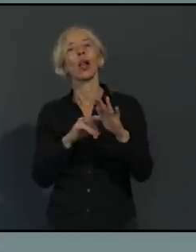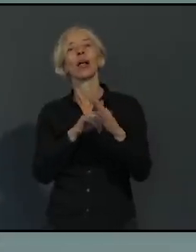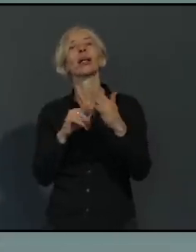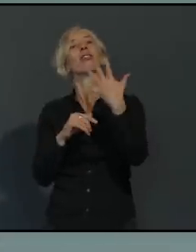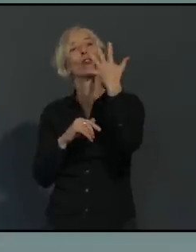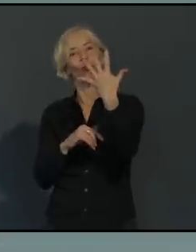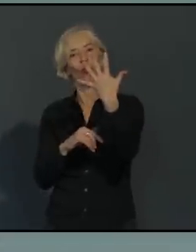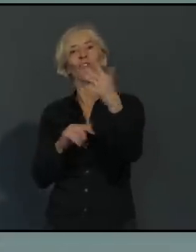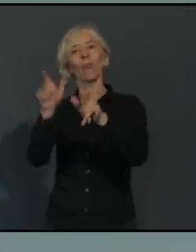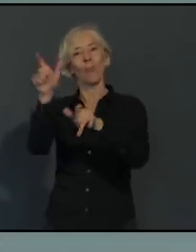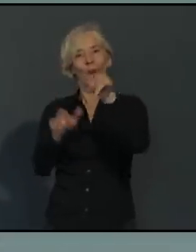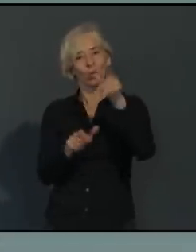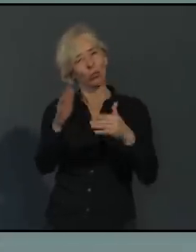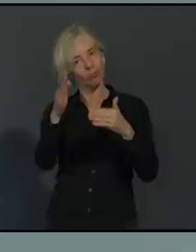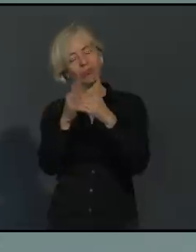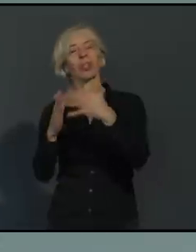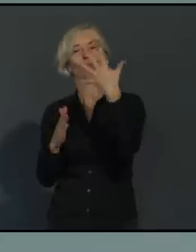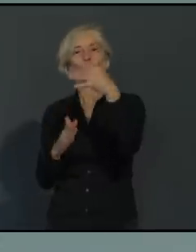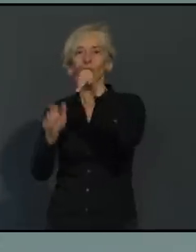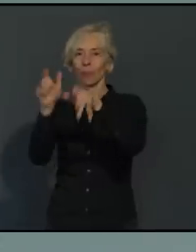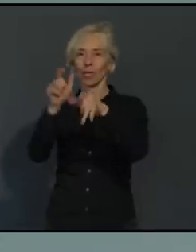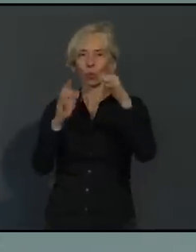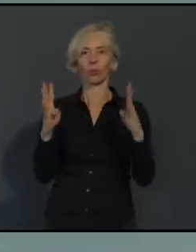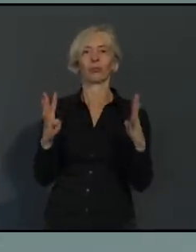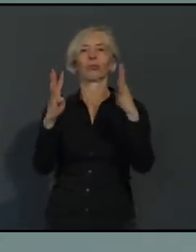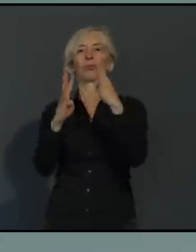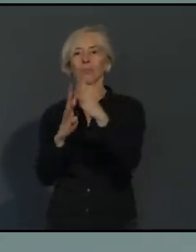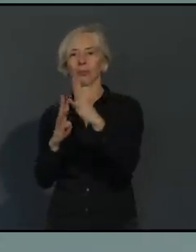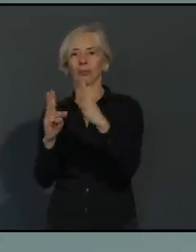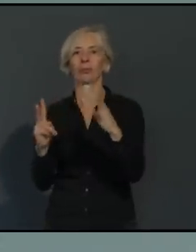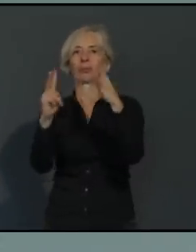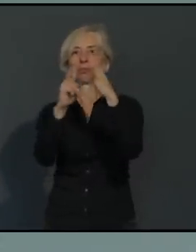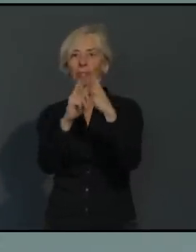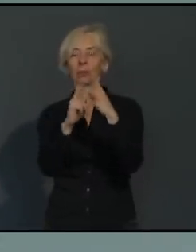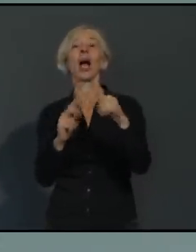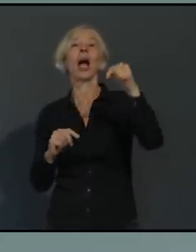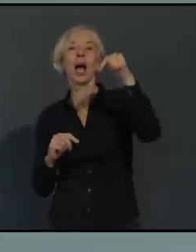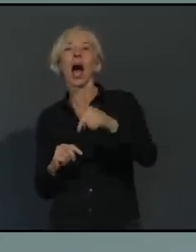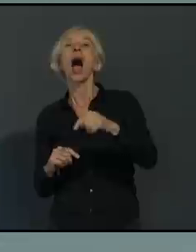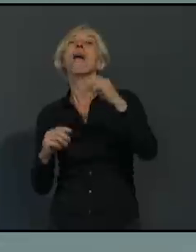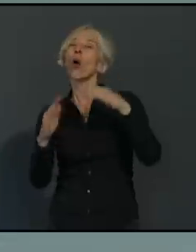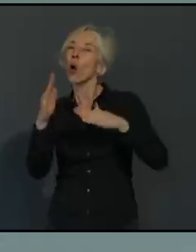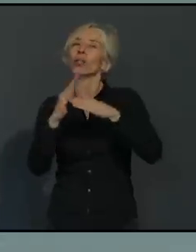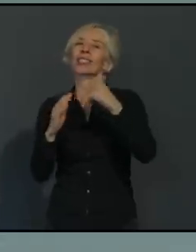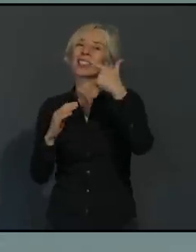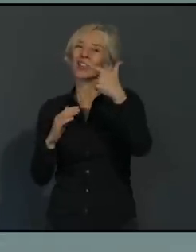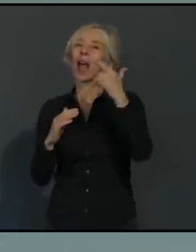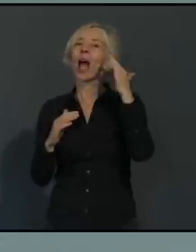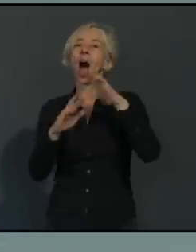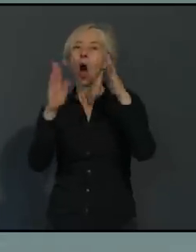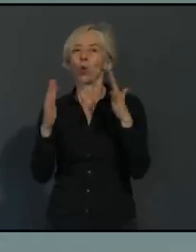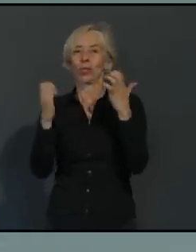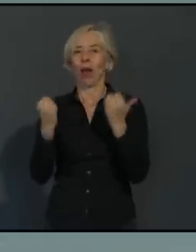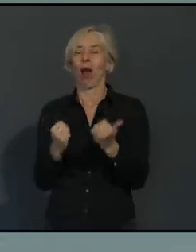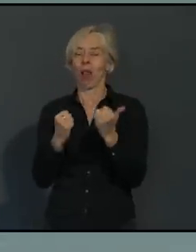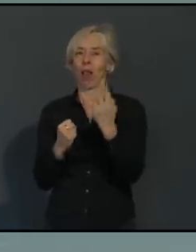Ministerpräsidentenkonferenz verabschiedet werden, werden wir auch diese Maßnahmen entsprechend in Augsburg umsetzen. Wir werden in den Schulen in